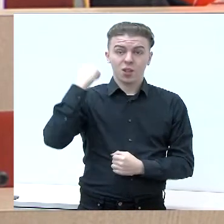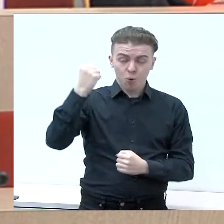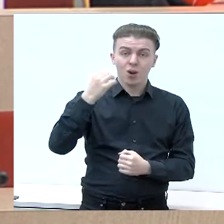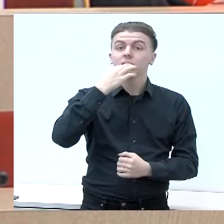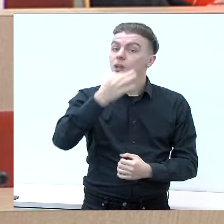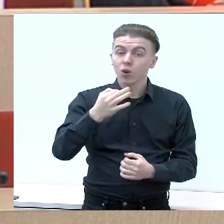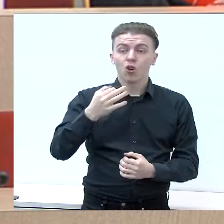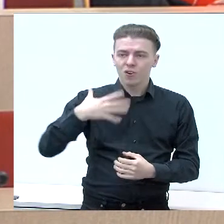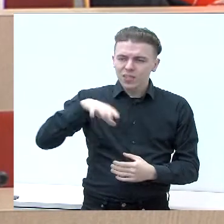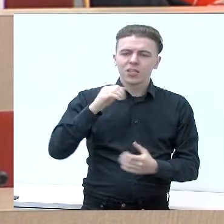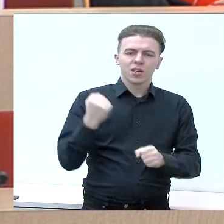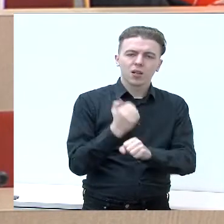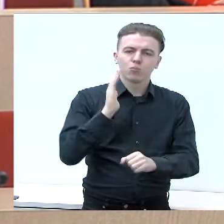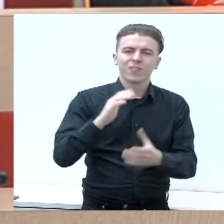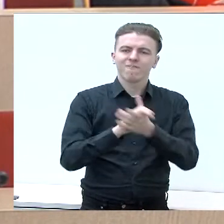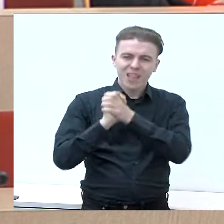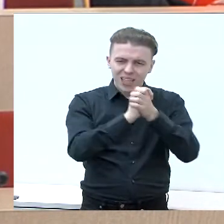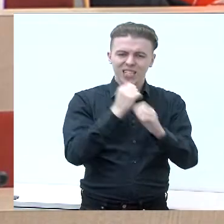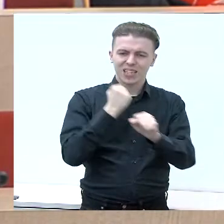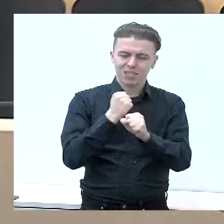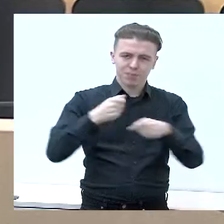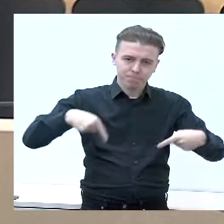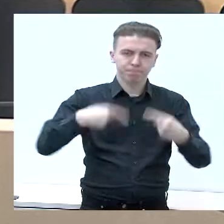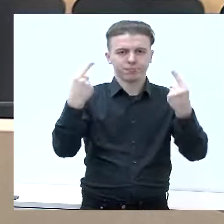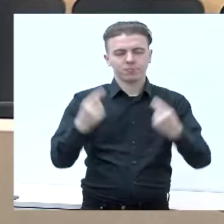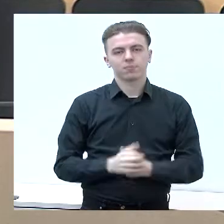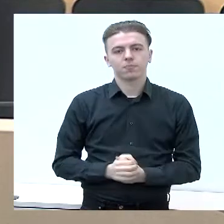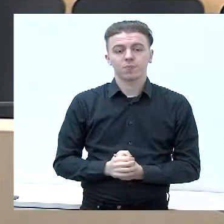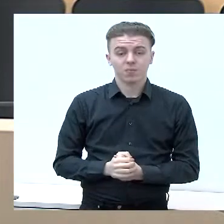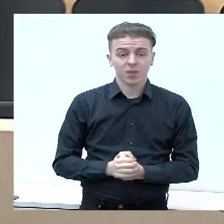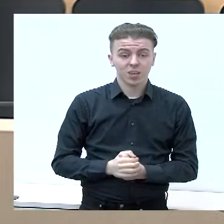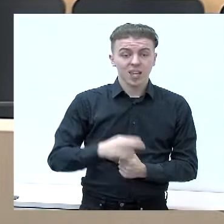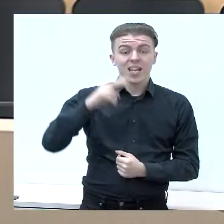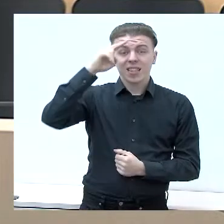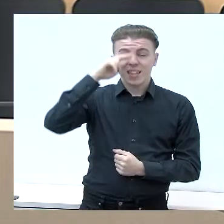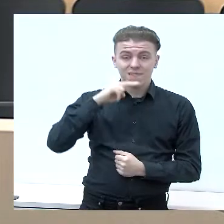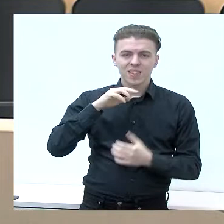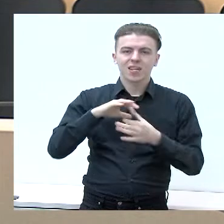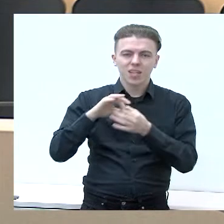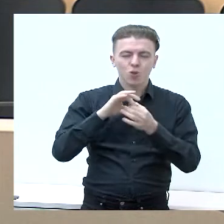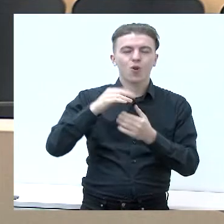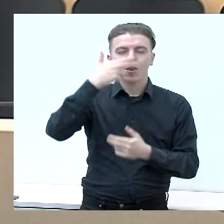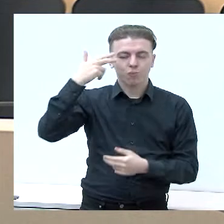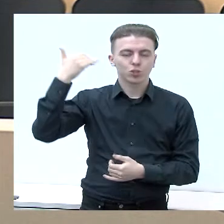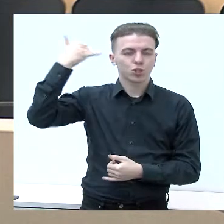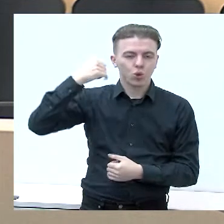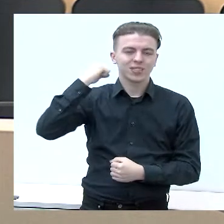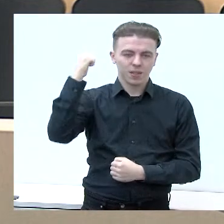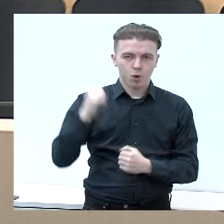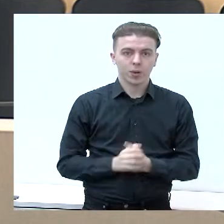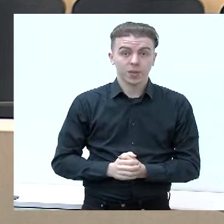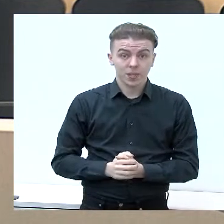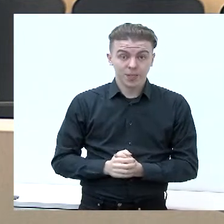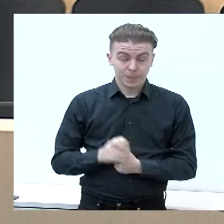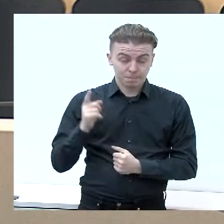vieningi, dirbkime savo kraštų. Tėvinė Sąjunga Lietuvos kraščioniais demokratai. Labas vakaras, Tėvinė